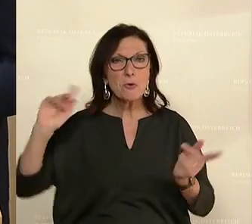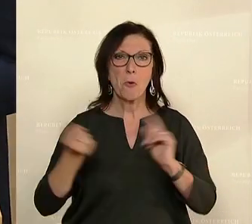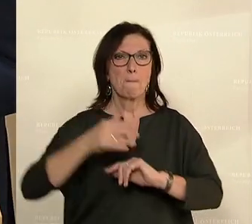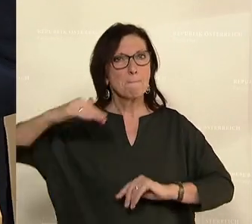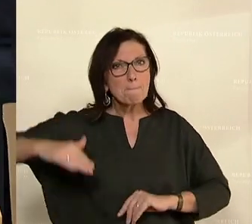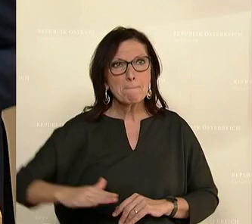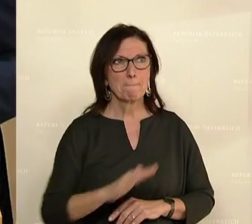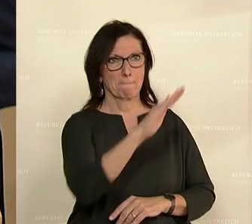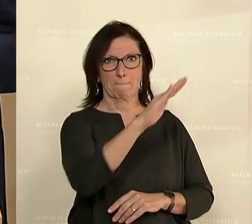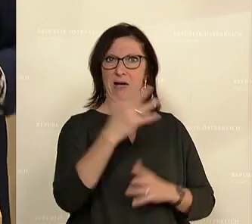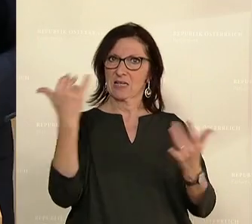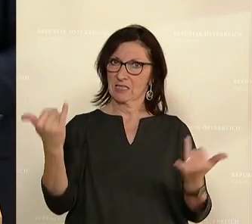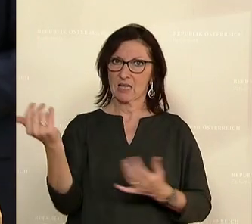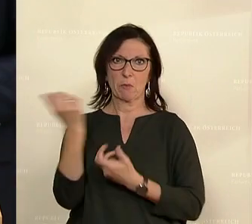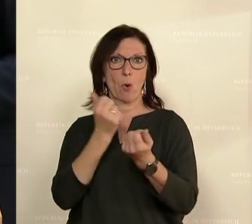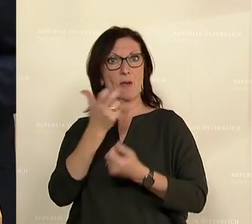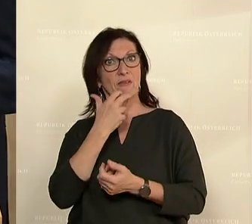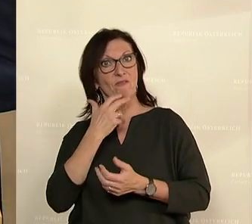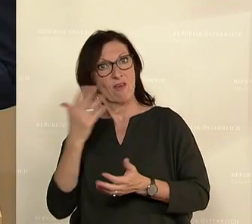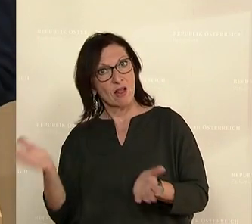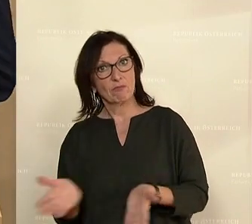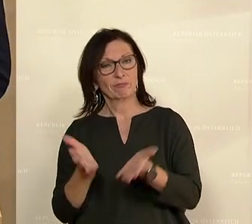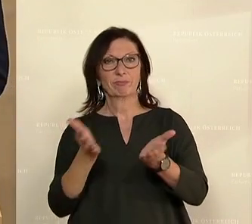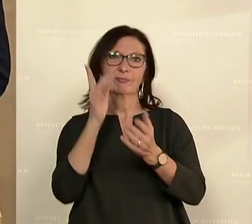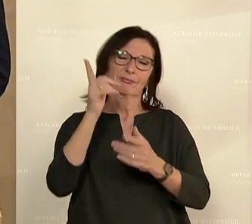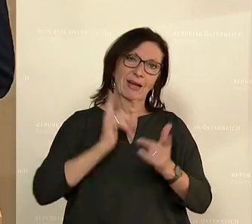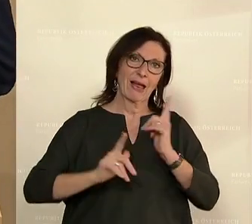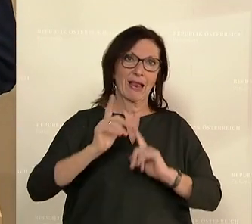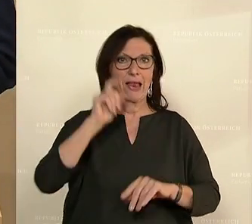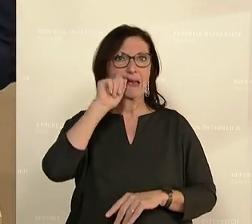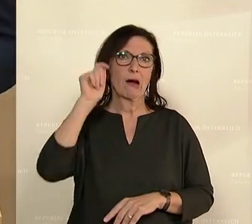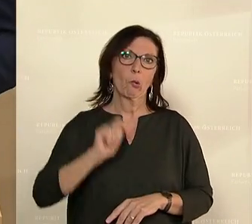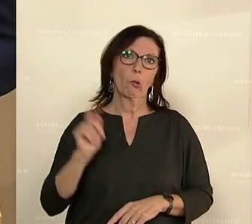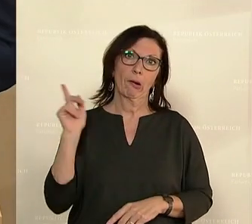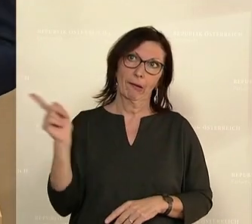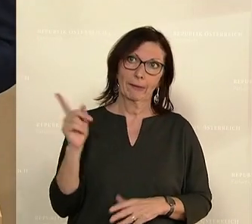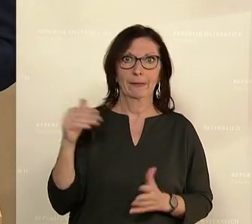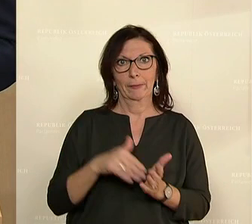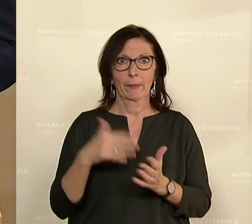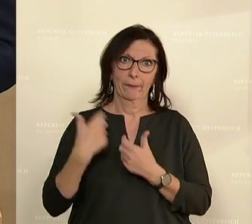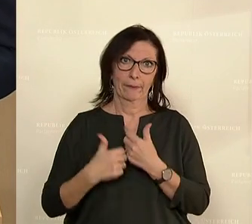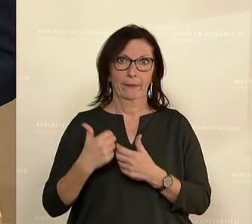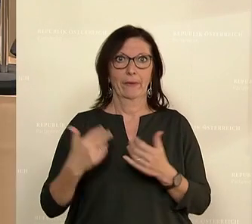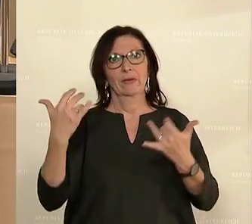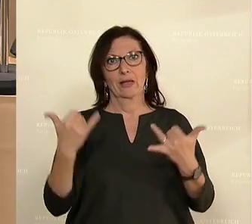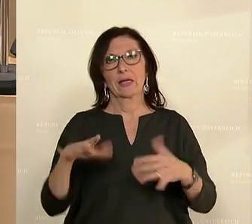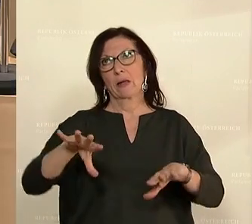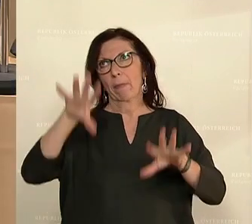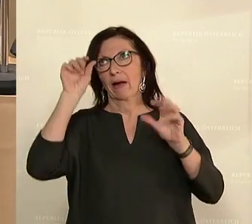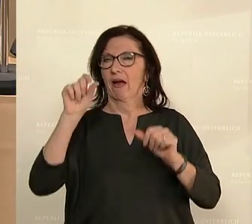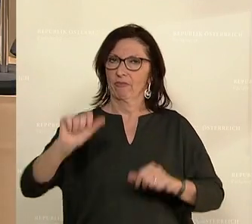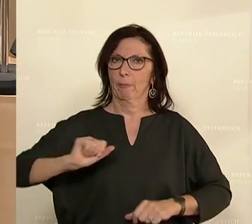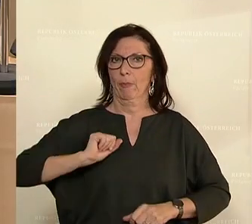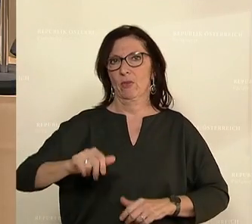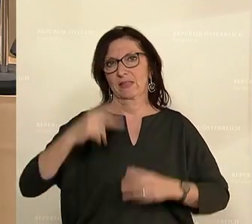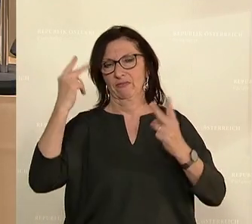politische Bekenntnis endlich da. Leider Gottes hat es einen militärischen Konflikt in der Ukraine bedarf, dass diese Erkenntnis flächendeckend da ist. Machen wir